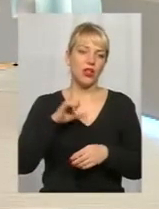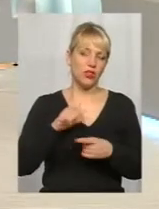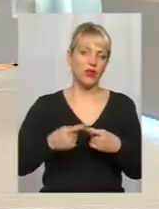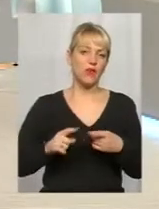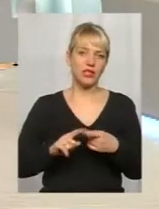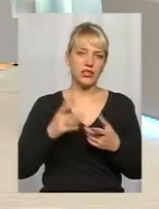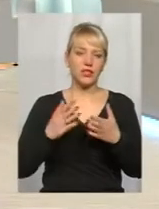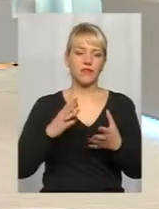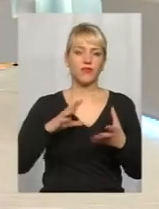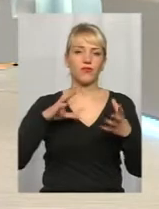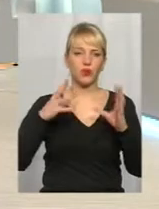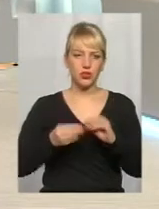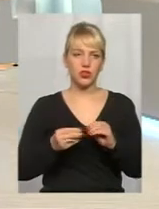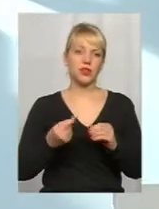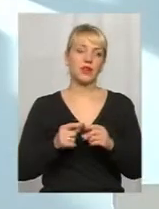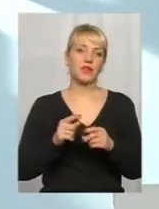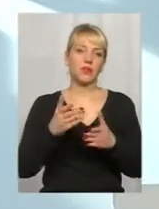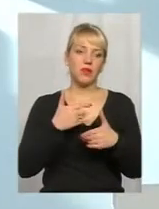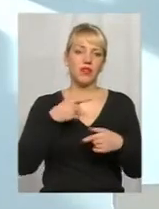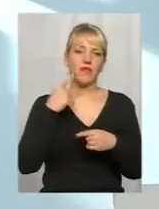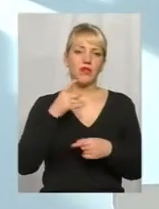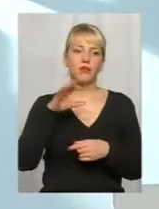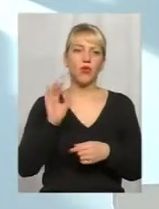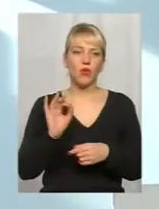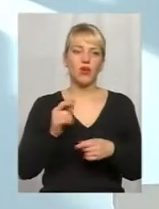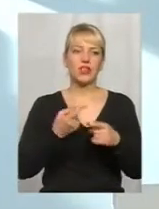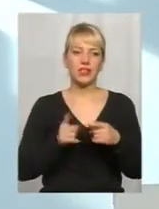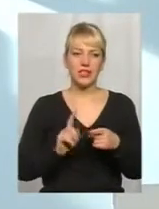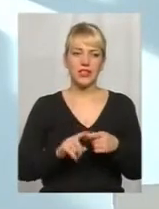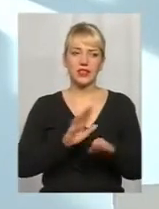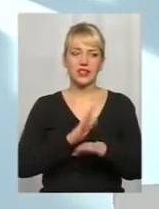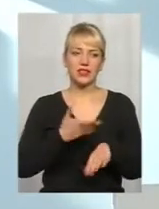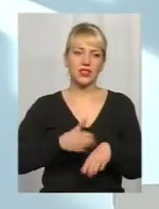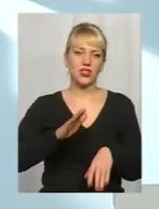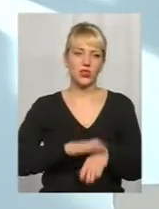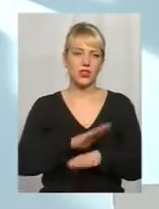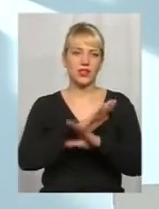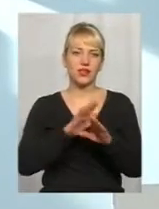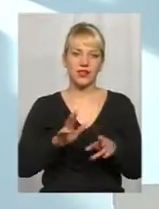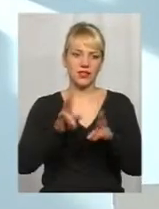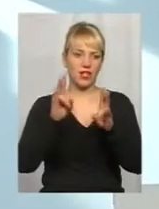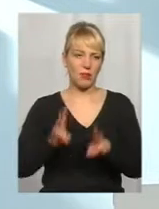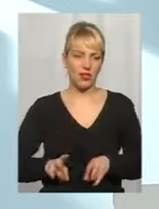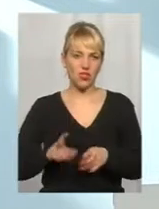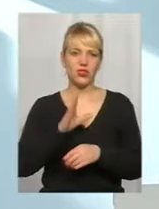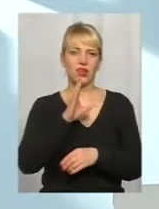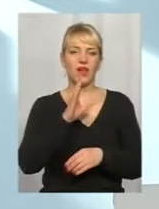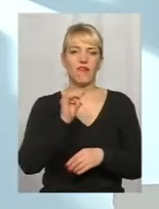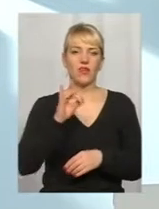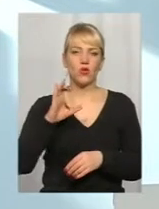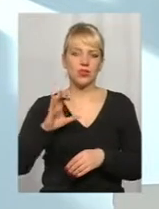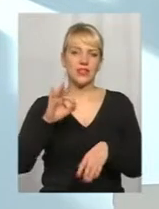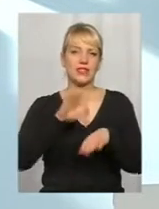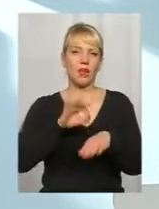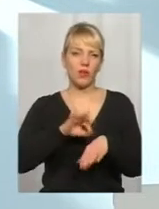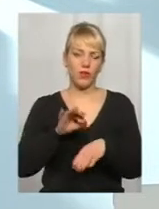контексте острих респираторних вірусних інфекцій, ми чаще всего говоримо о тех нетяжелых і недраматичних вірусних заболеваниях, які